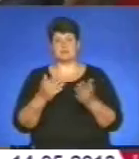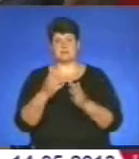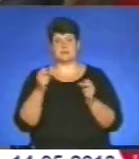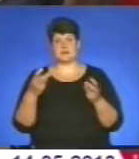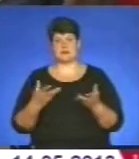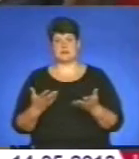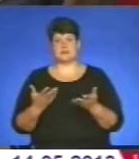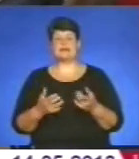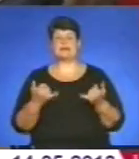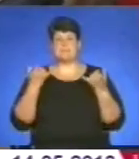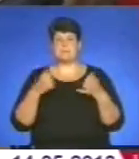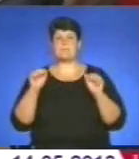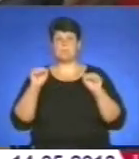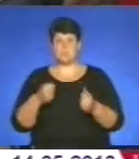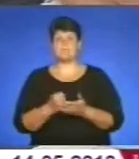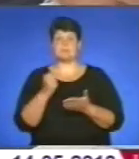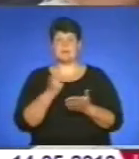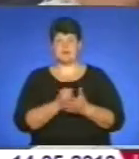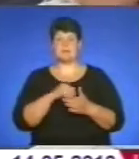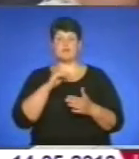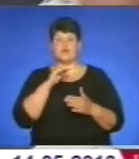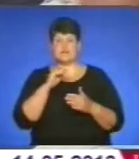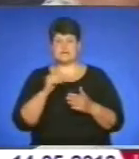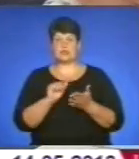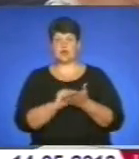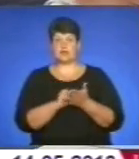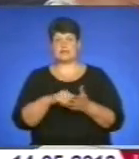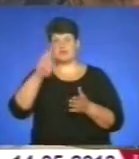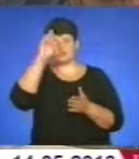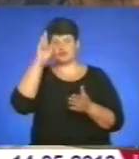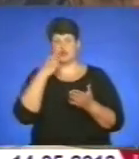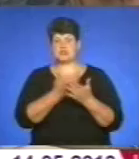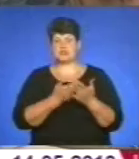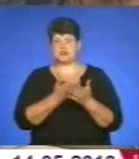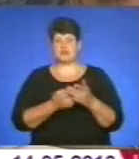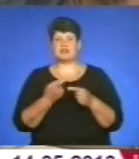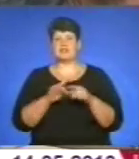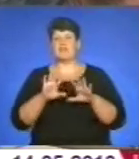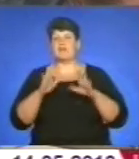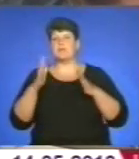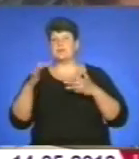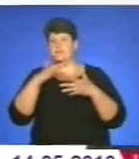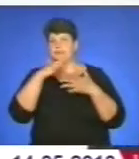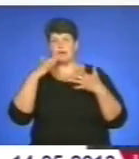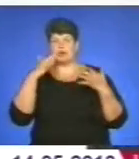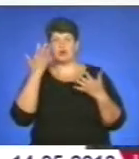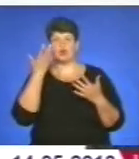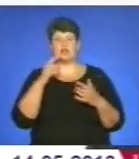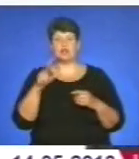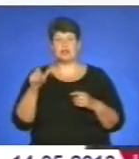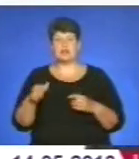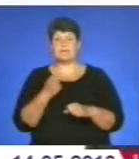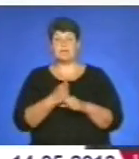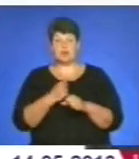Також відтепер можна підтвердити професійність документом державного зразка. Таких випадків чимало, коли людина працює, а освіти